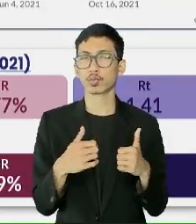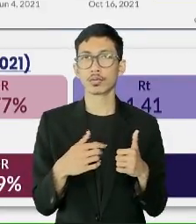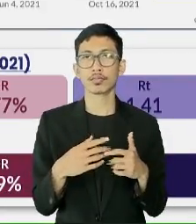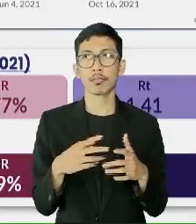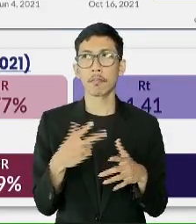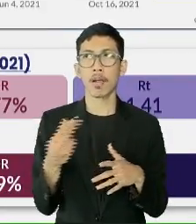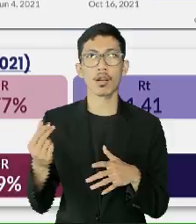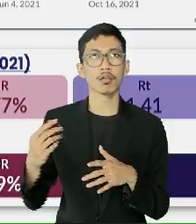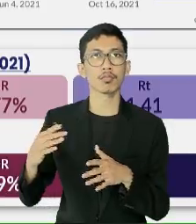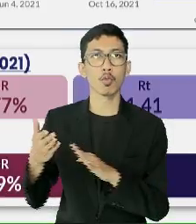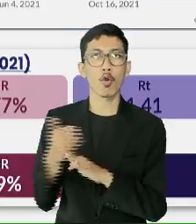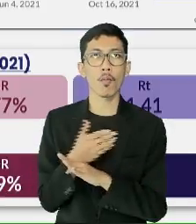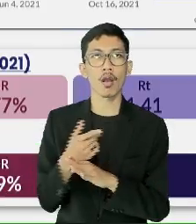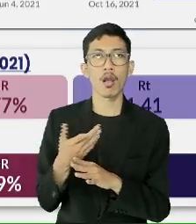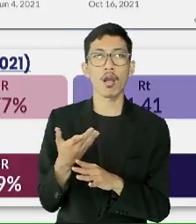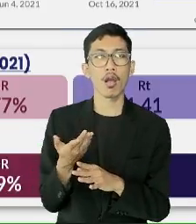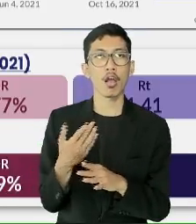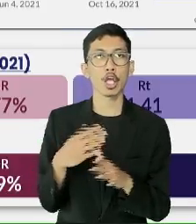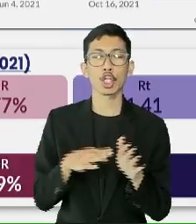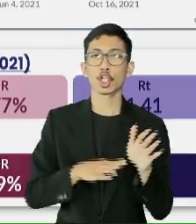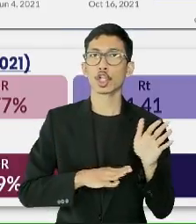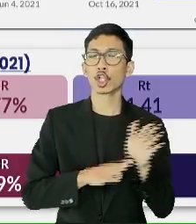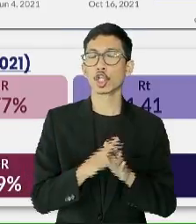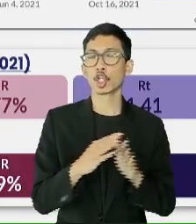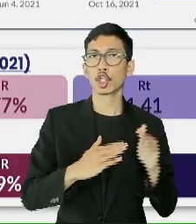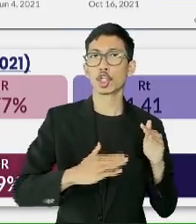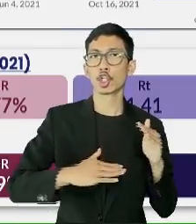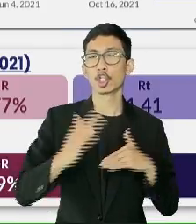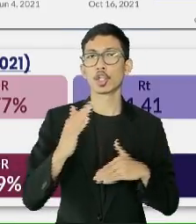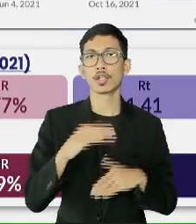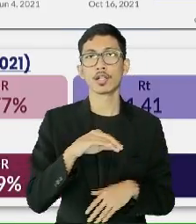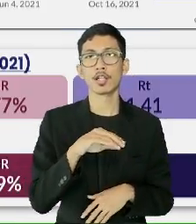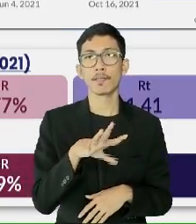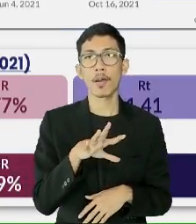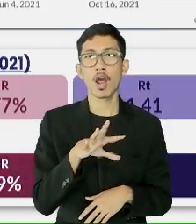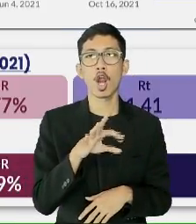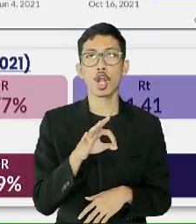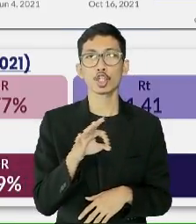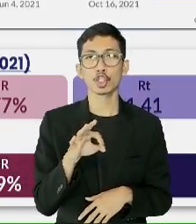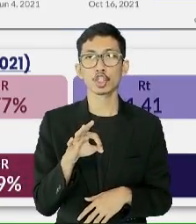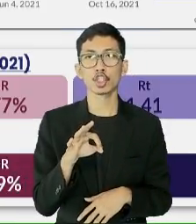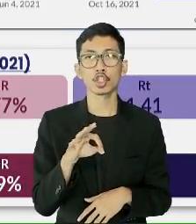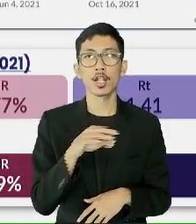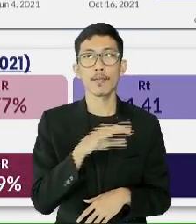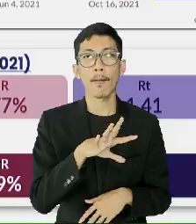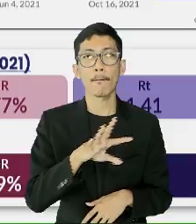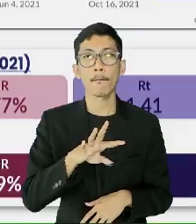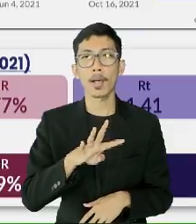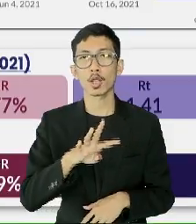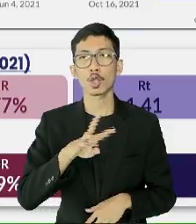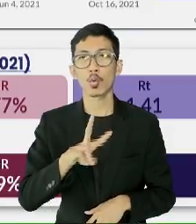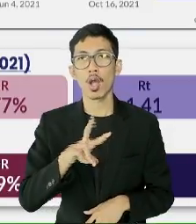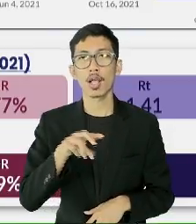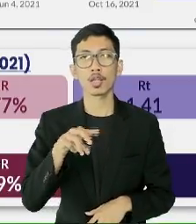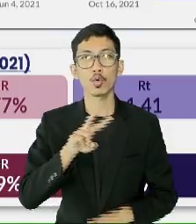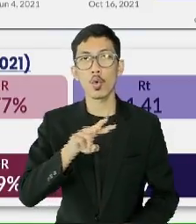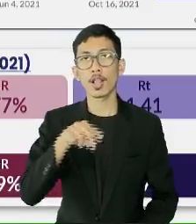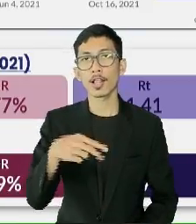sebelumnya mencapai rekor tertinggi, yaitu 542.236 atau 18